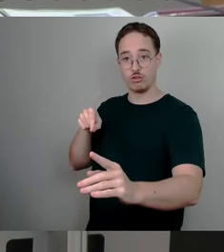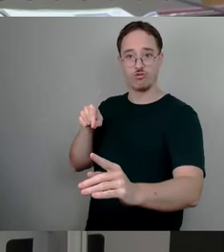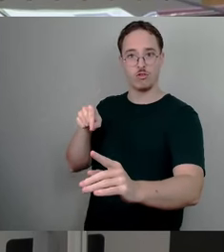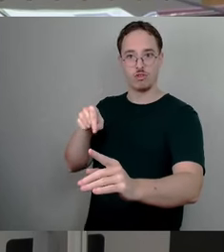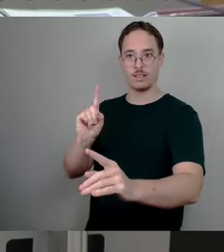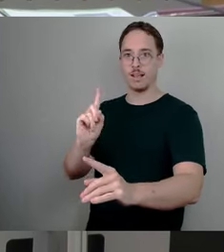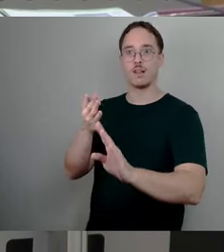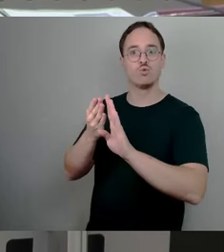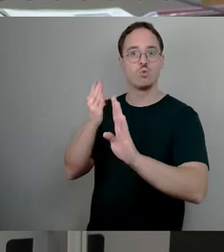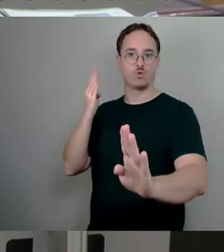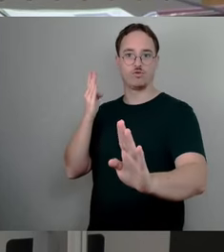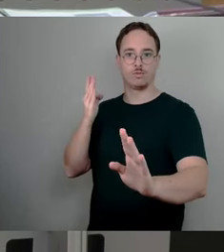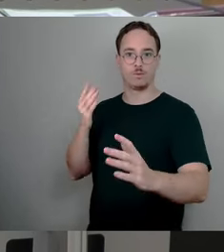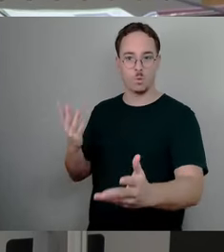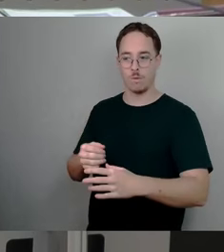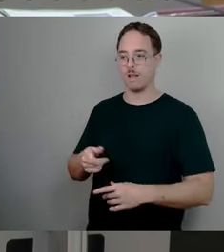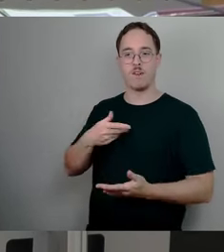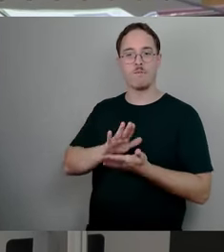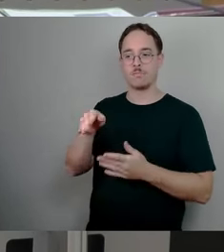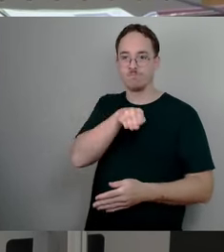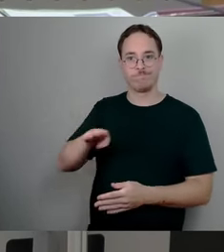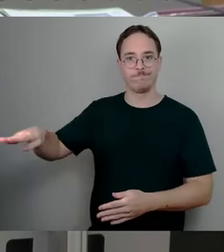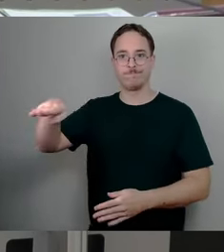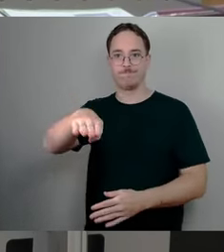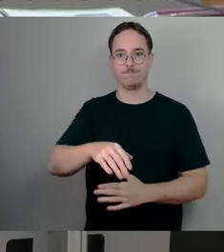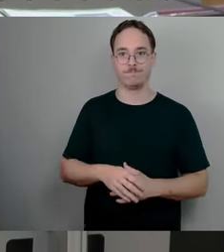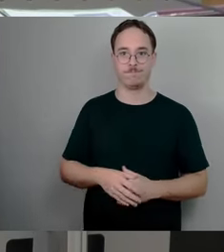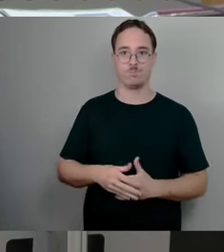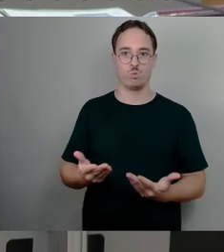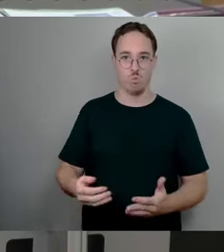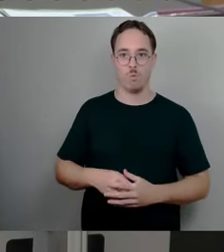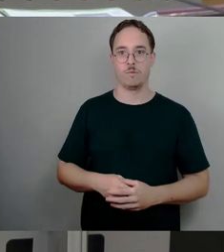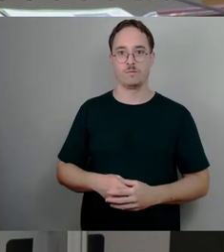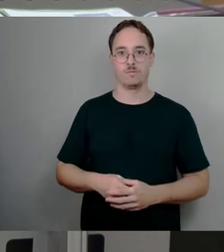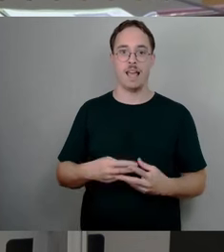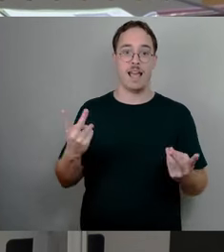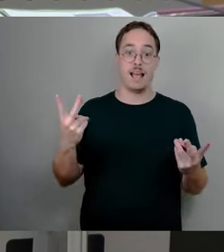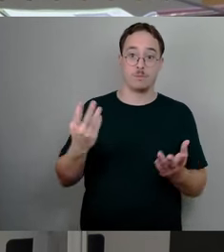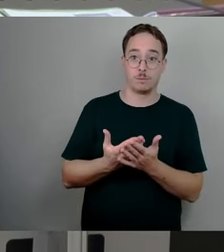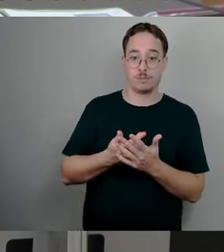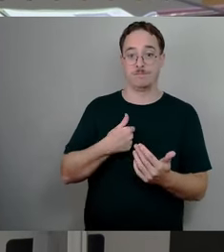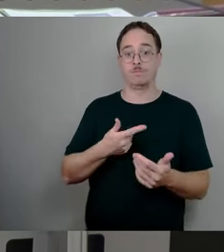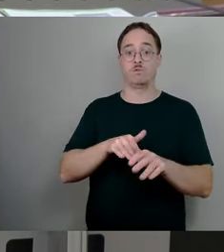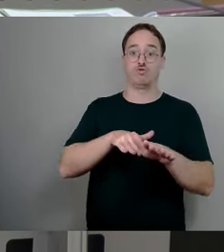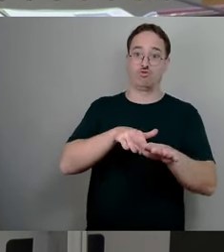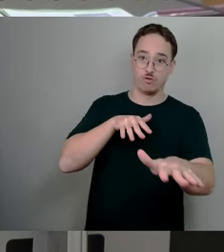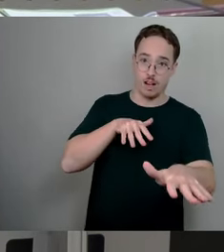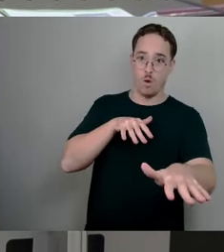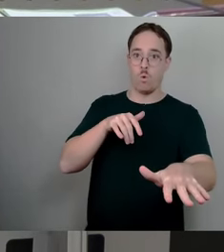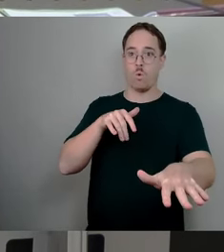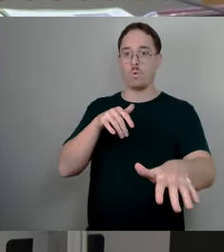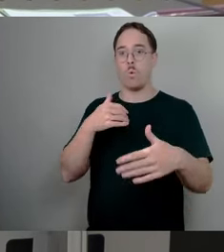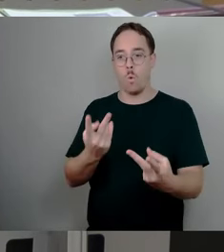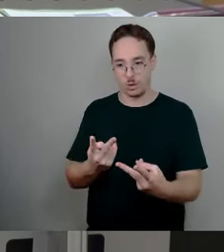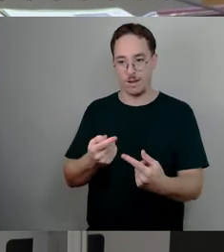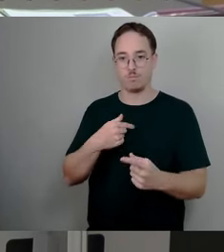Man verursacht also entweder Stau oder muss sich eben im Gegenteil der Straßenverkehrsordnung verhalten. Die meisten